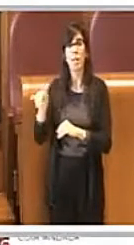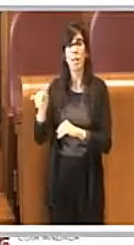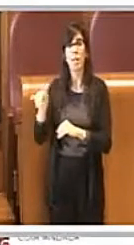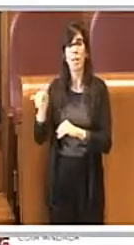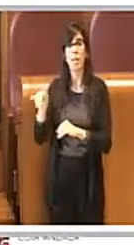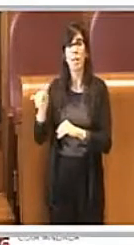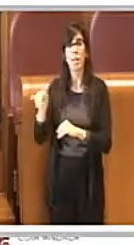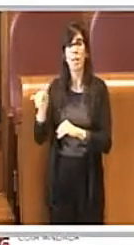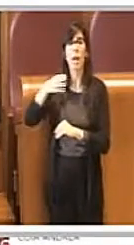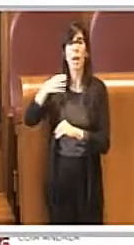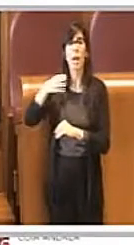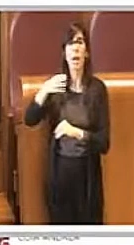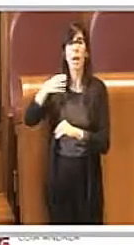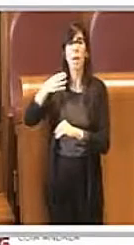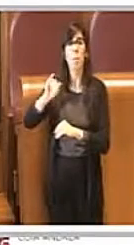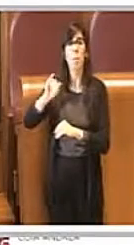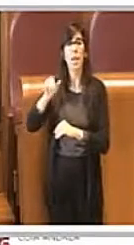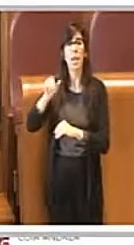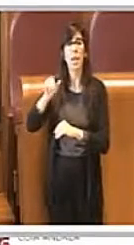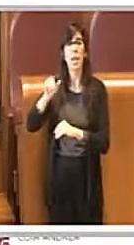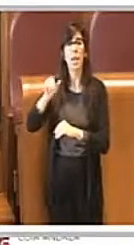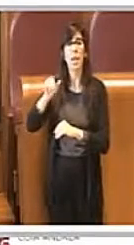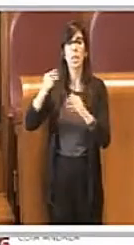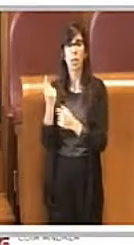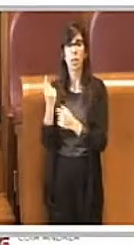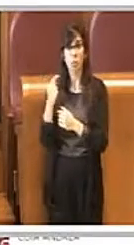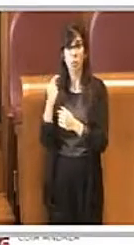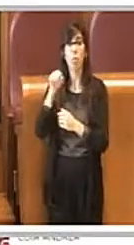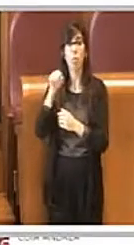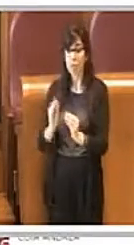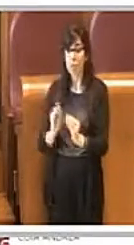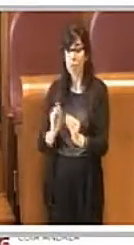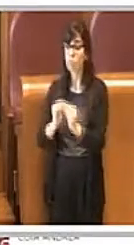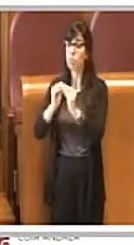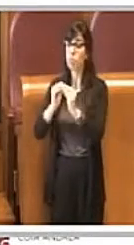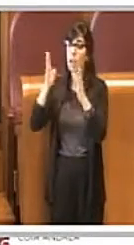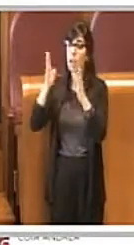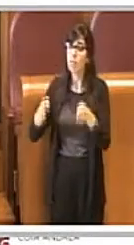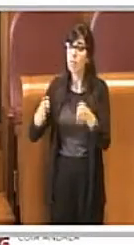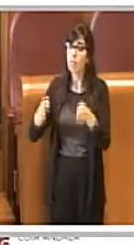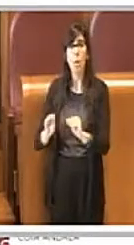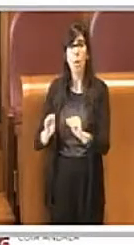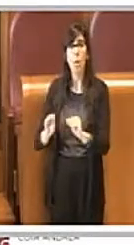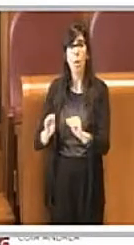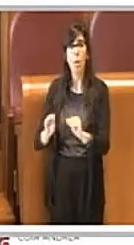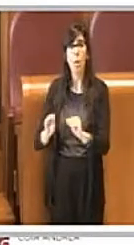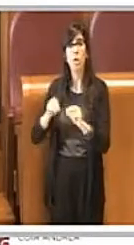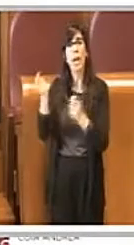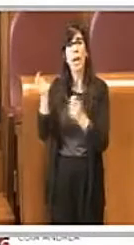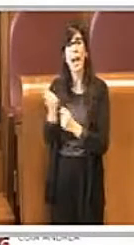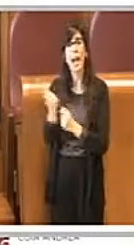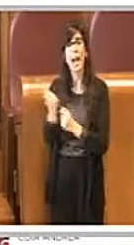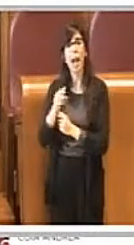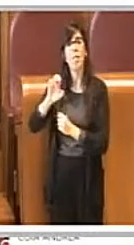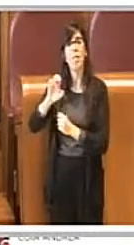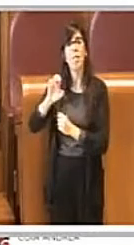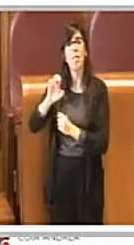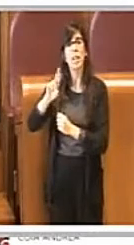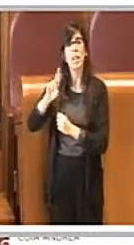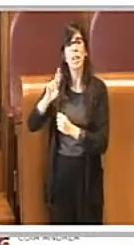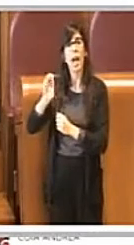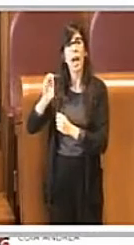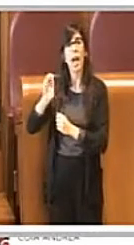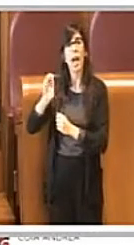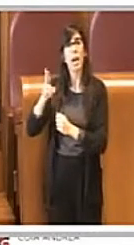161 è stato costruito il deposito di granaglie della Feder Consorzi. Il proprietario originario dell